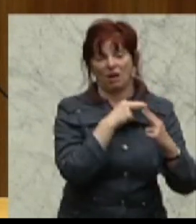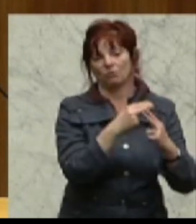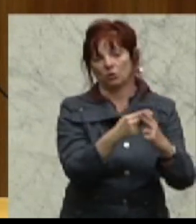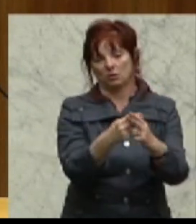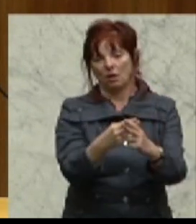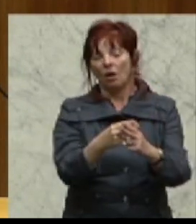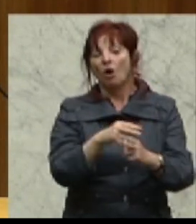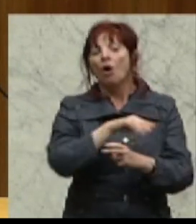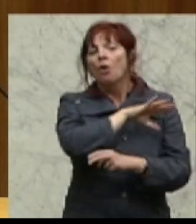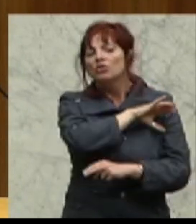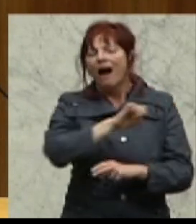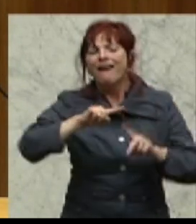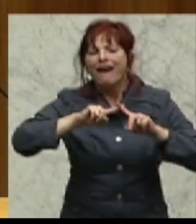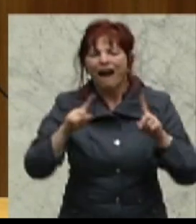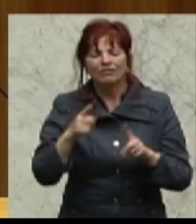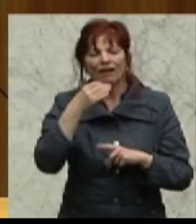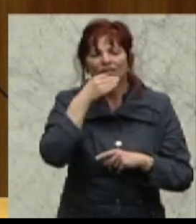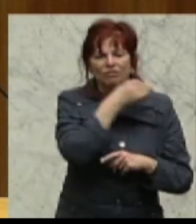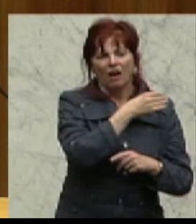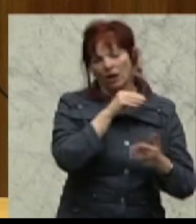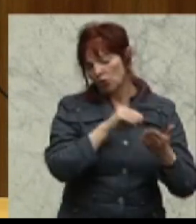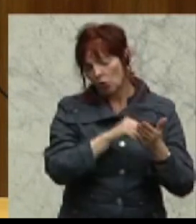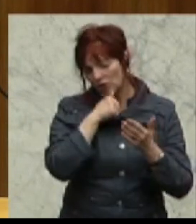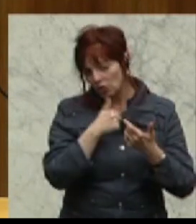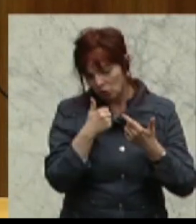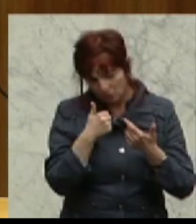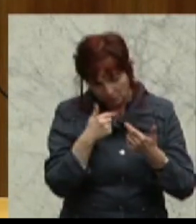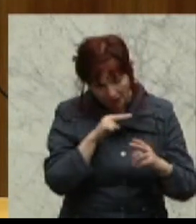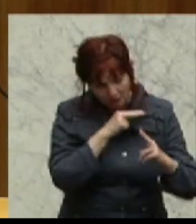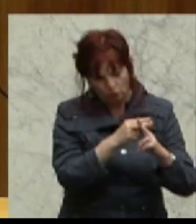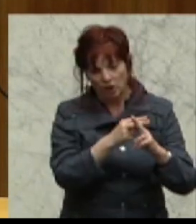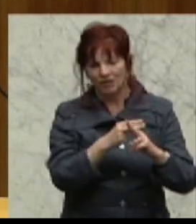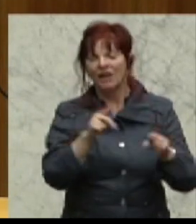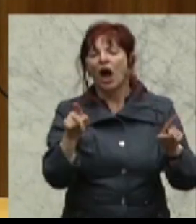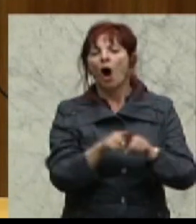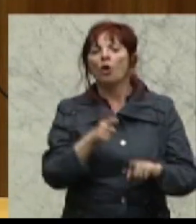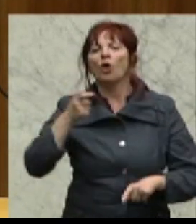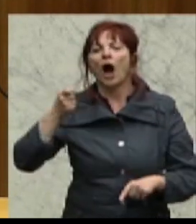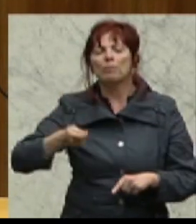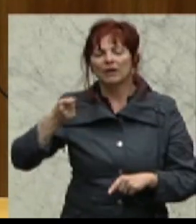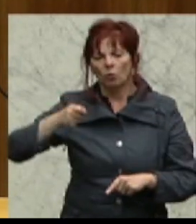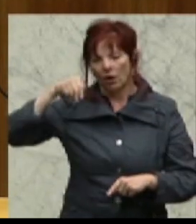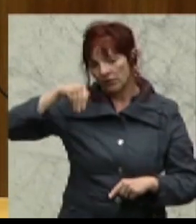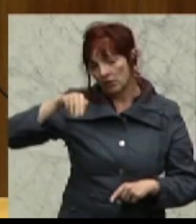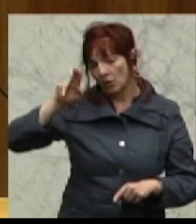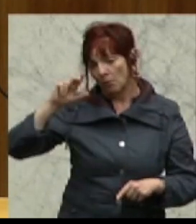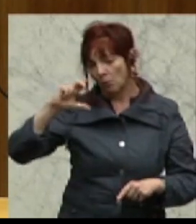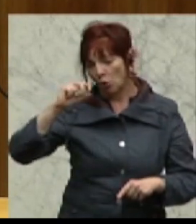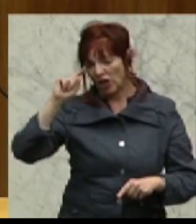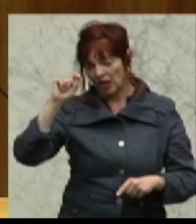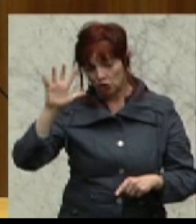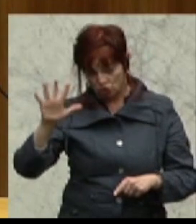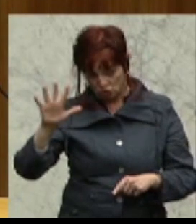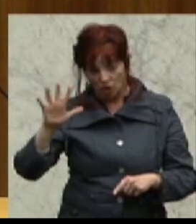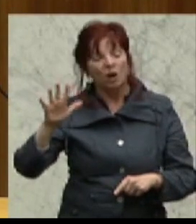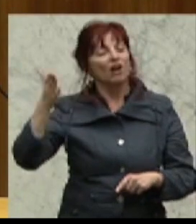Hauptverhandler, der Herr Abgeordnete Muchitsch, auch noch später, weil er erst von der Verhandlung aus den Gesprächen gekommen